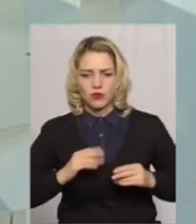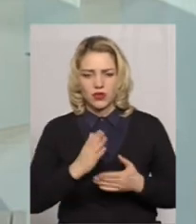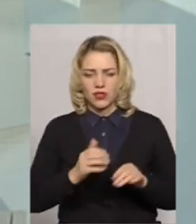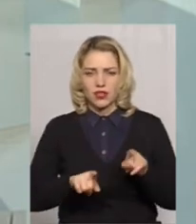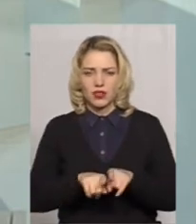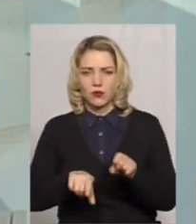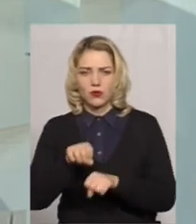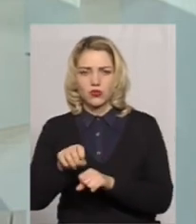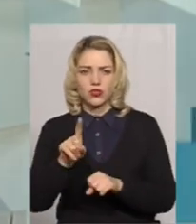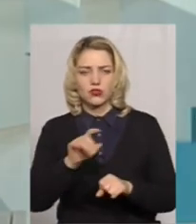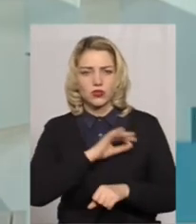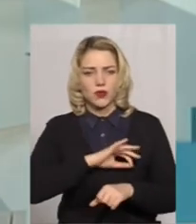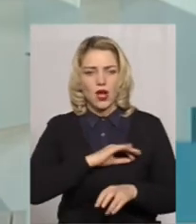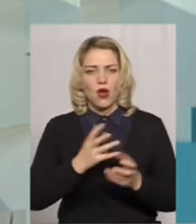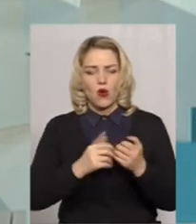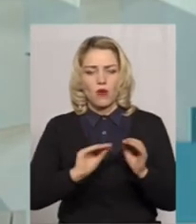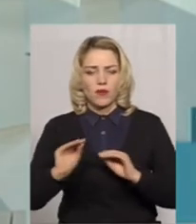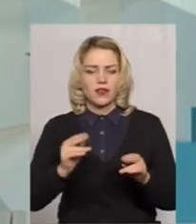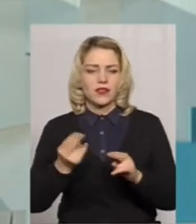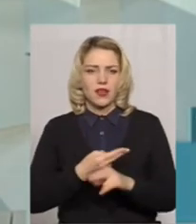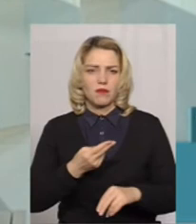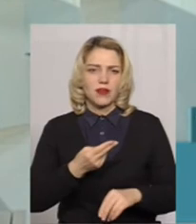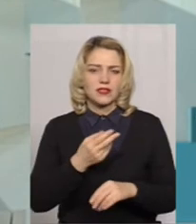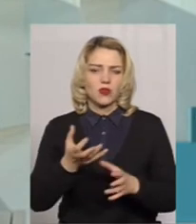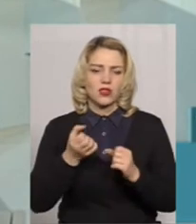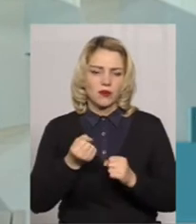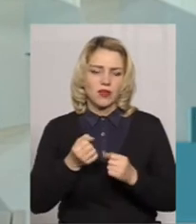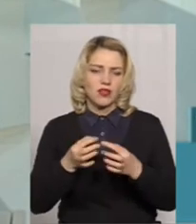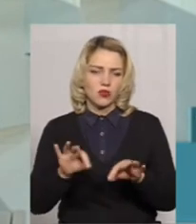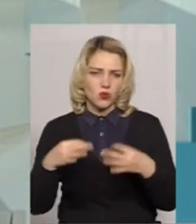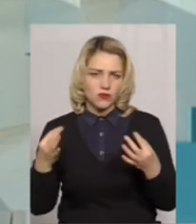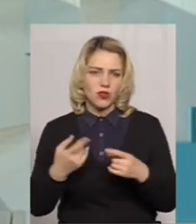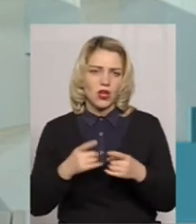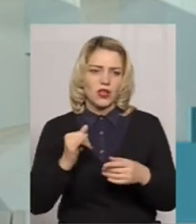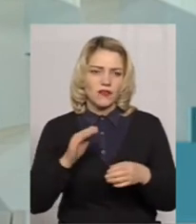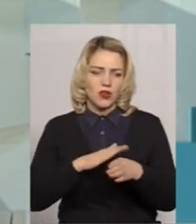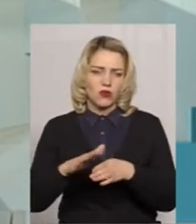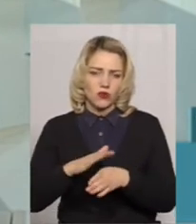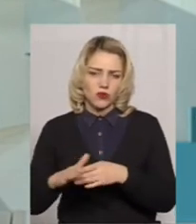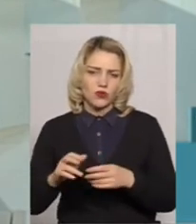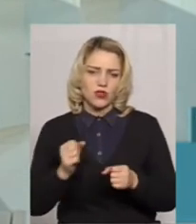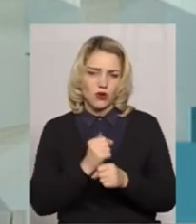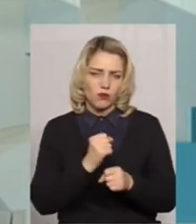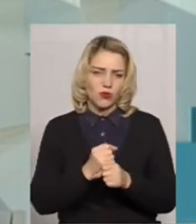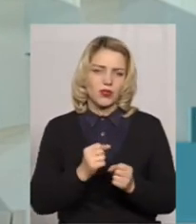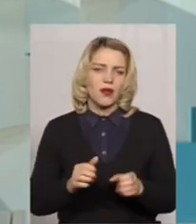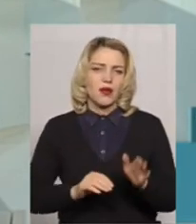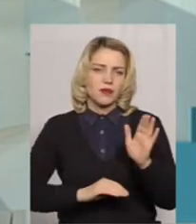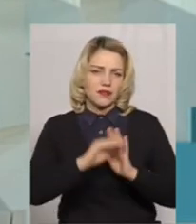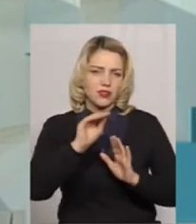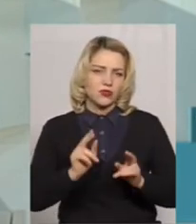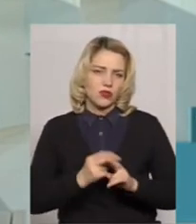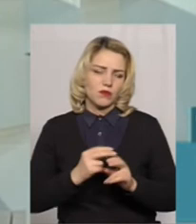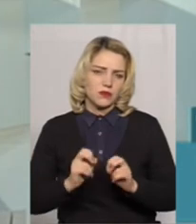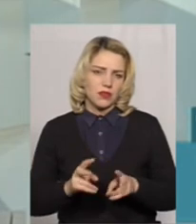що експлуатуються обладнання без отримання дозволу і виконуються роботи підвищеної небезпеки. Також є